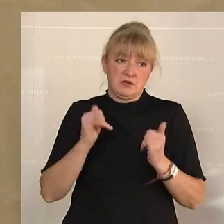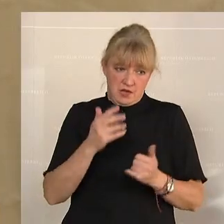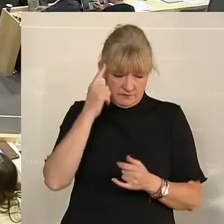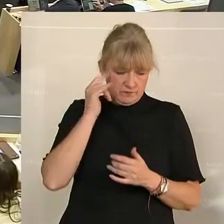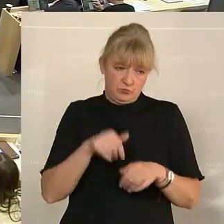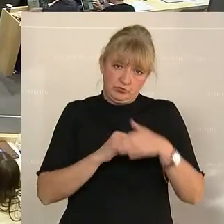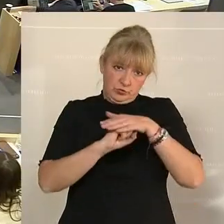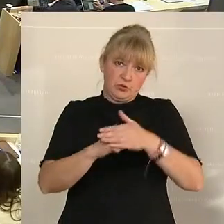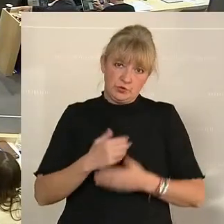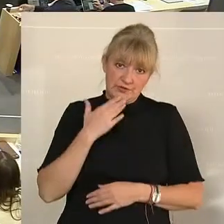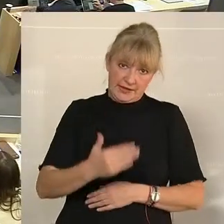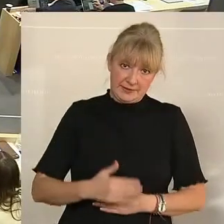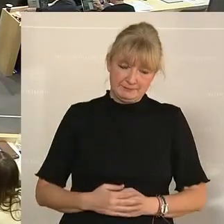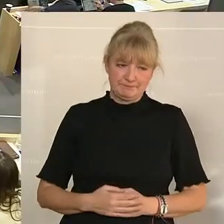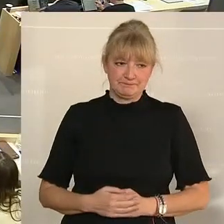Danke. Applaus Körger Körger Körger Körger